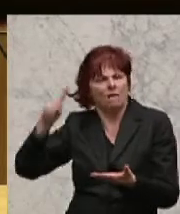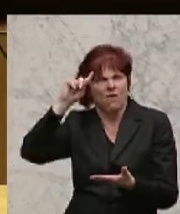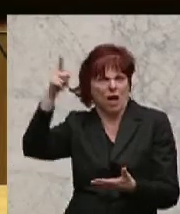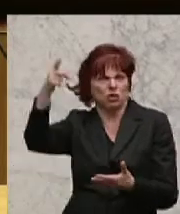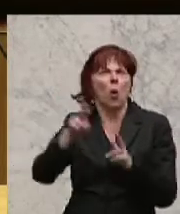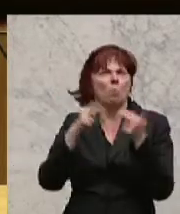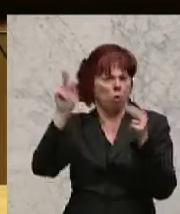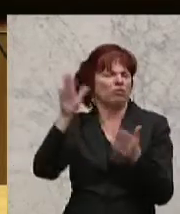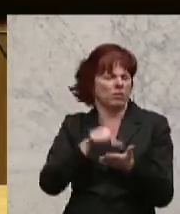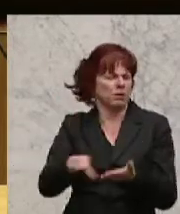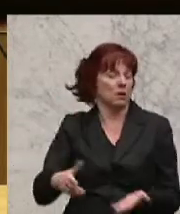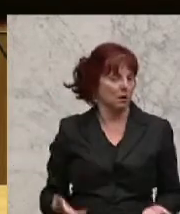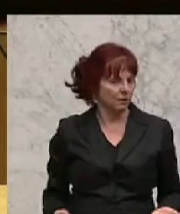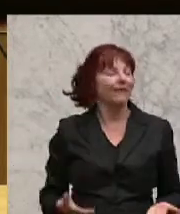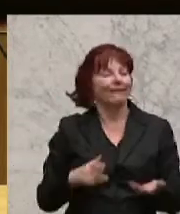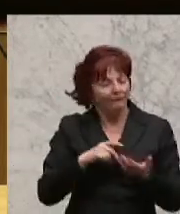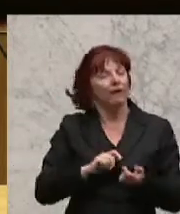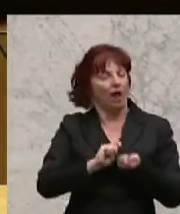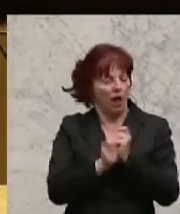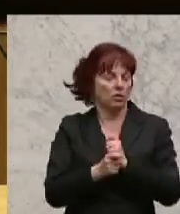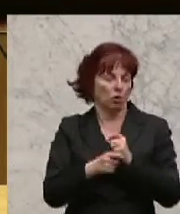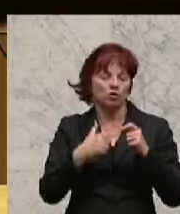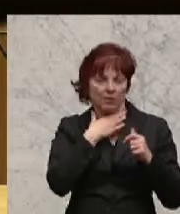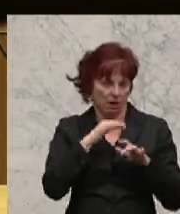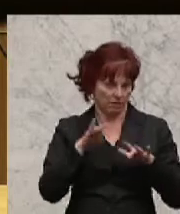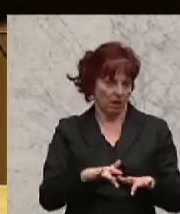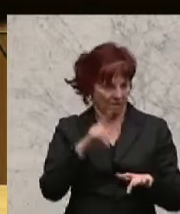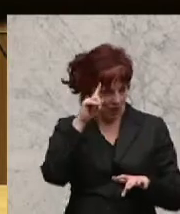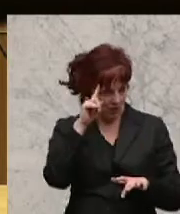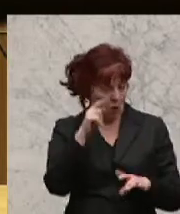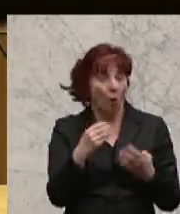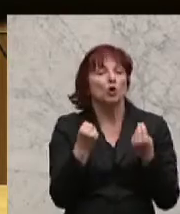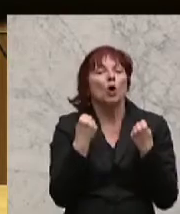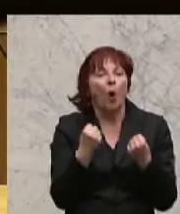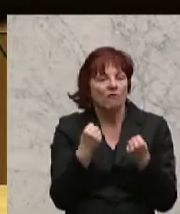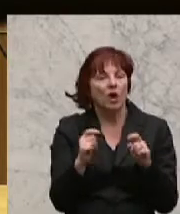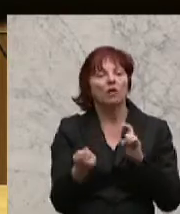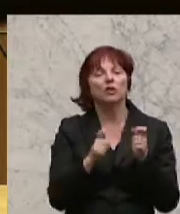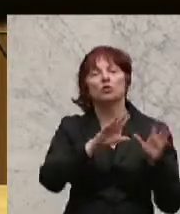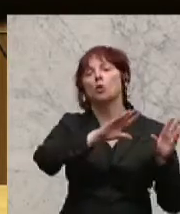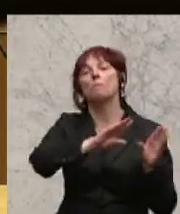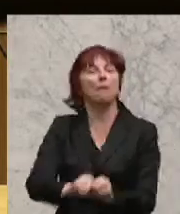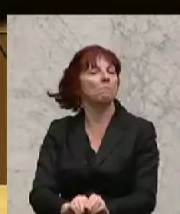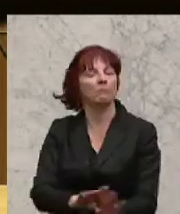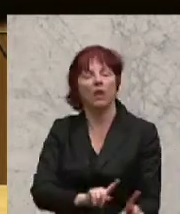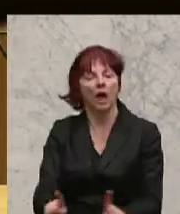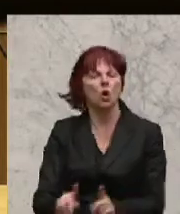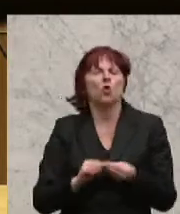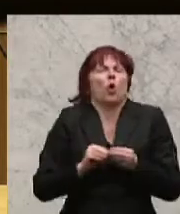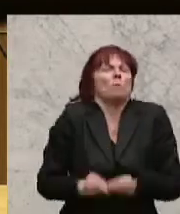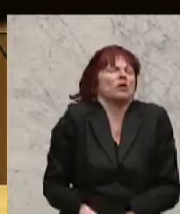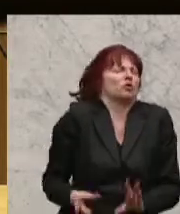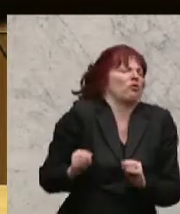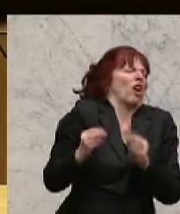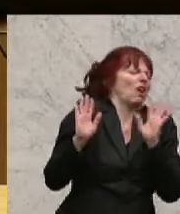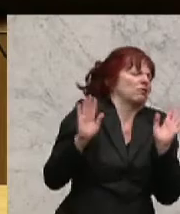Diskussion ist offen und ich kann wirklich nur hoffen, dass Sie das nicht einfach vom Tisch wissen mit nach dem Motto, das ist zu kompliziert oder das geht uns nichts